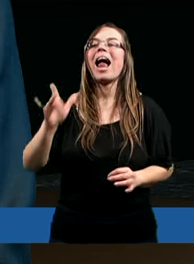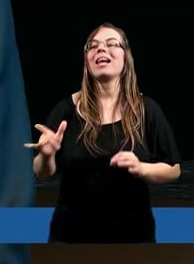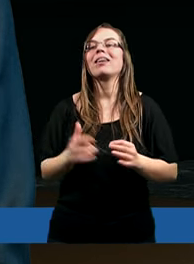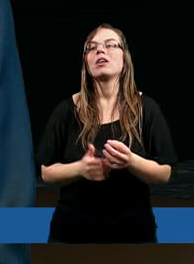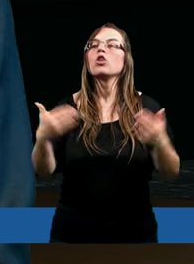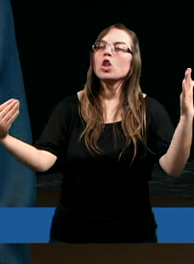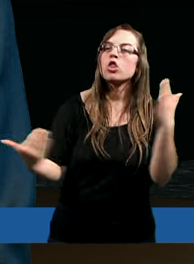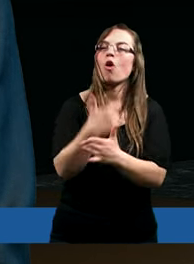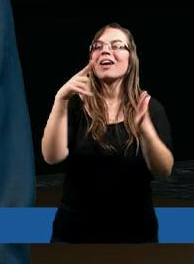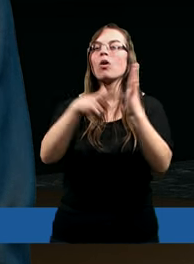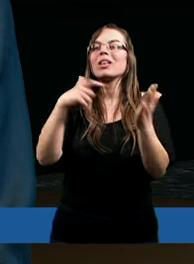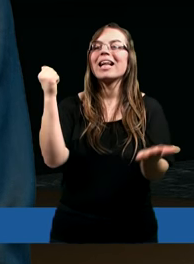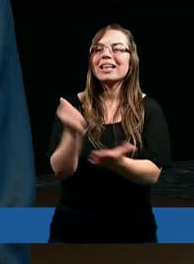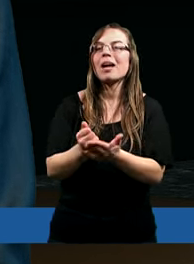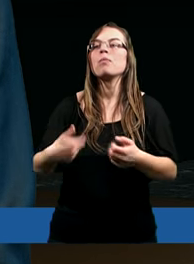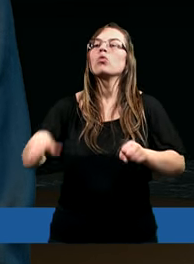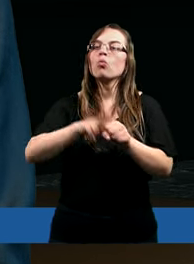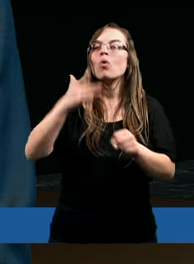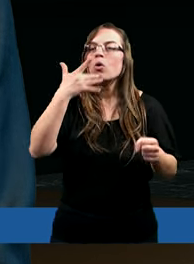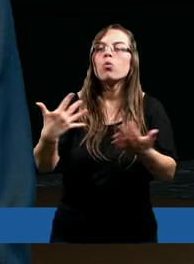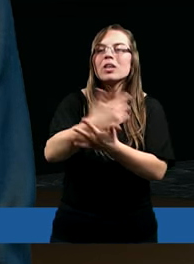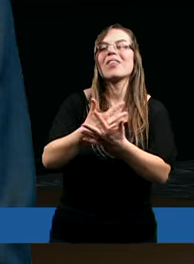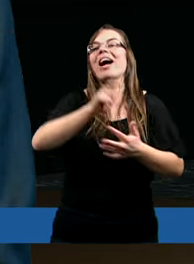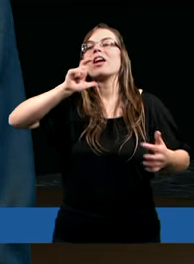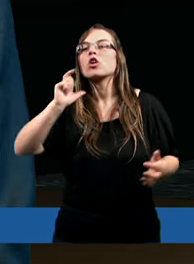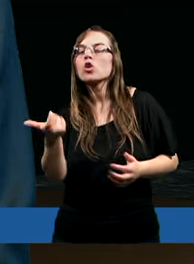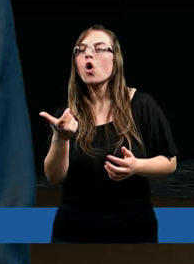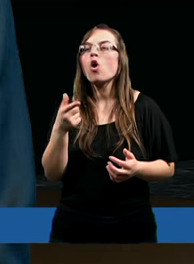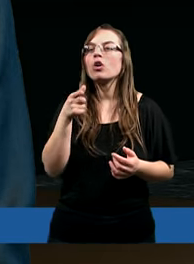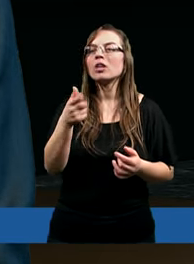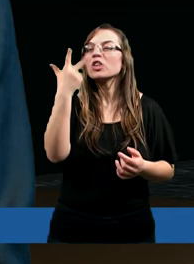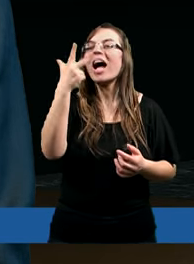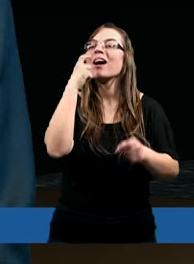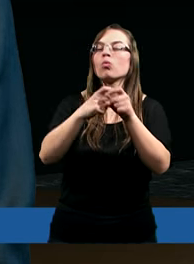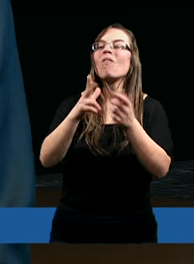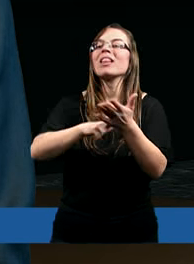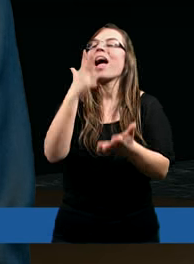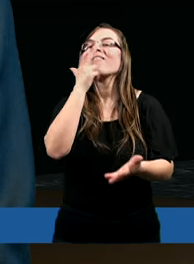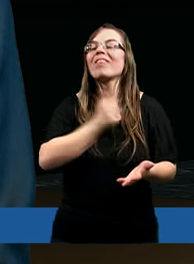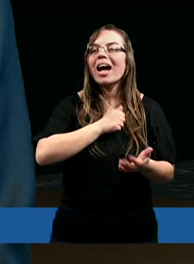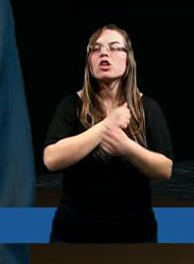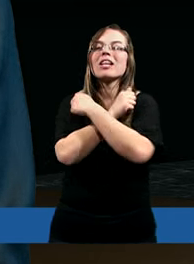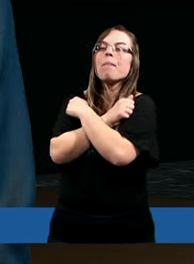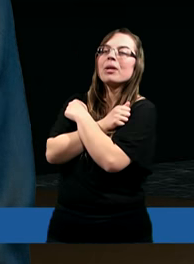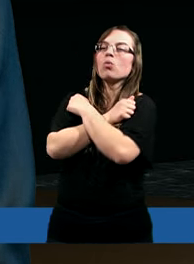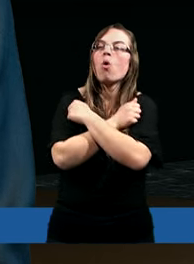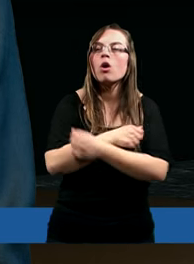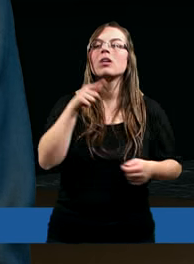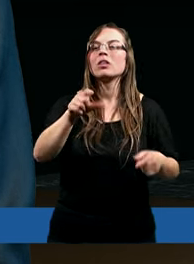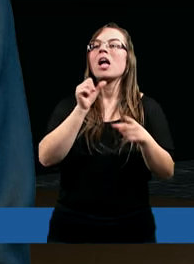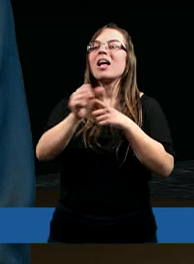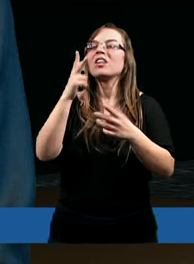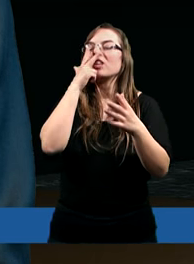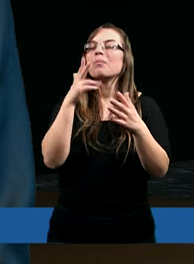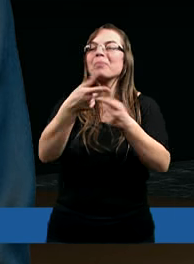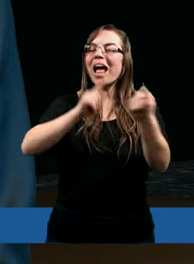Nowego Testamentu, który używa trzech słów na wyrażenie miłości. Jest